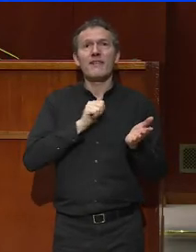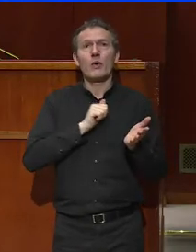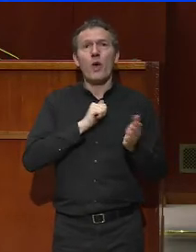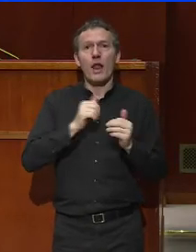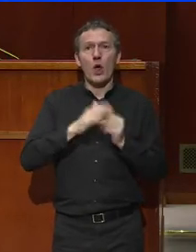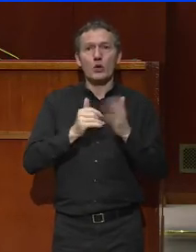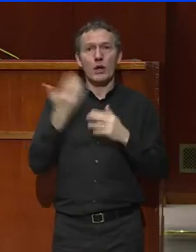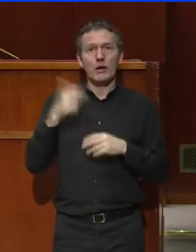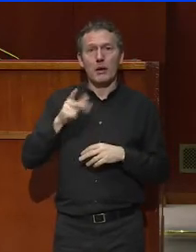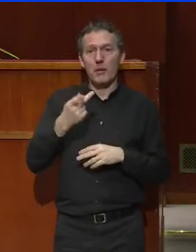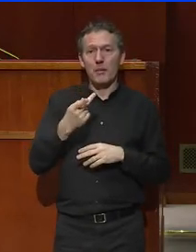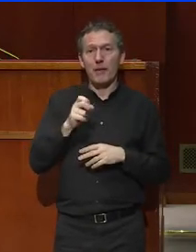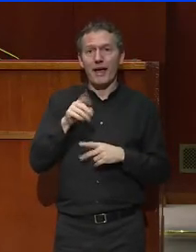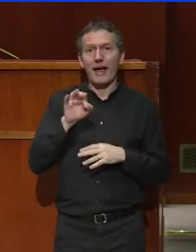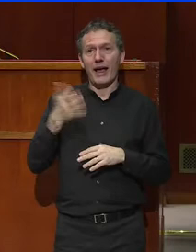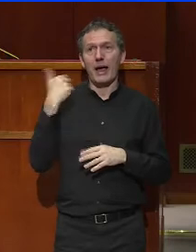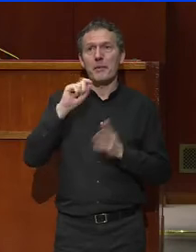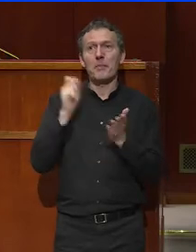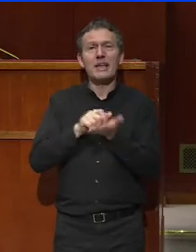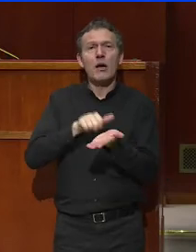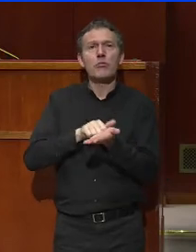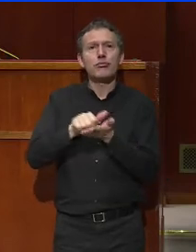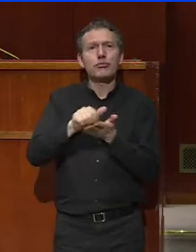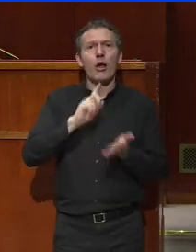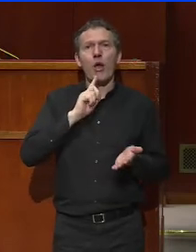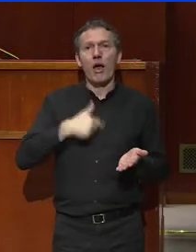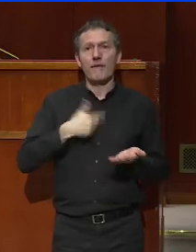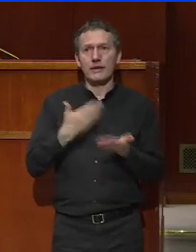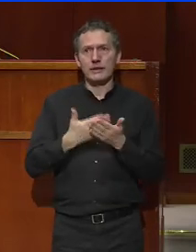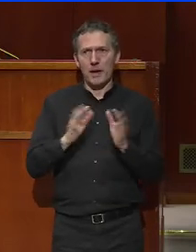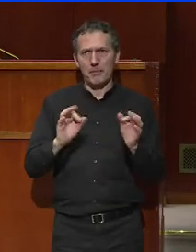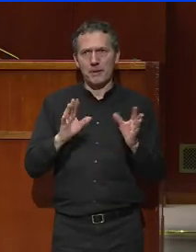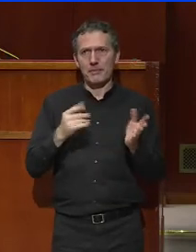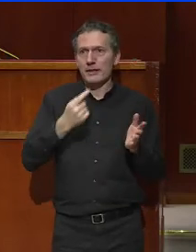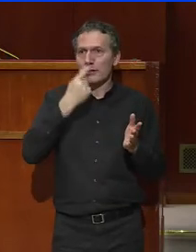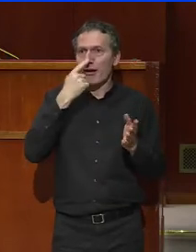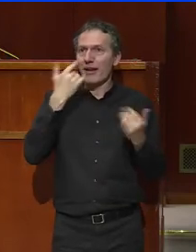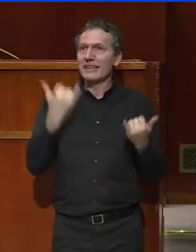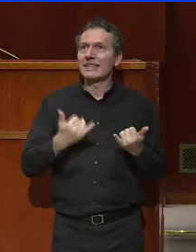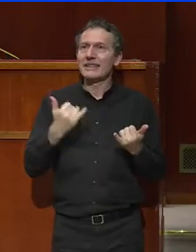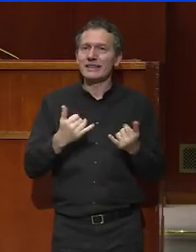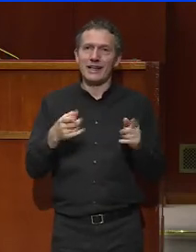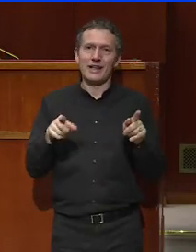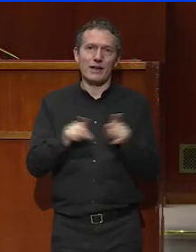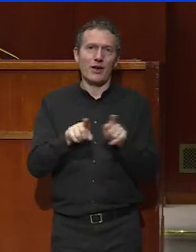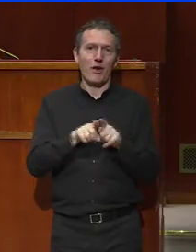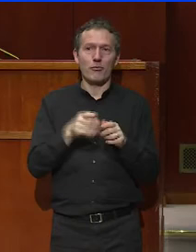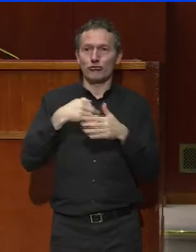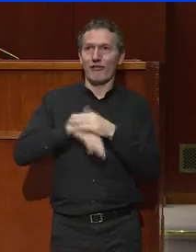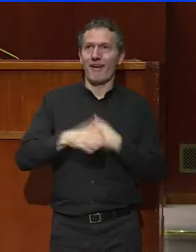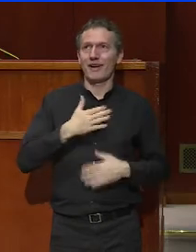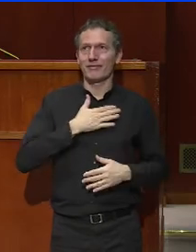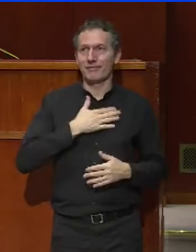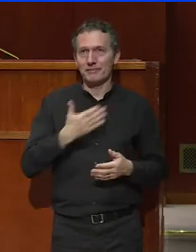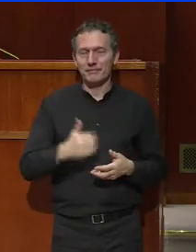construits par Auguste Perret après la destruction totale du Havre, a le sentiment d'être ici comme on serait chez soi.